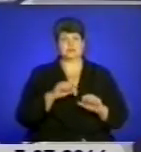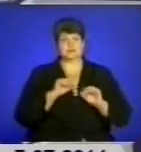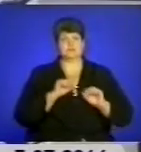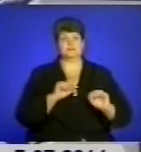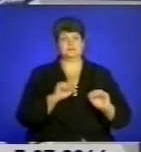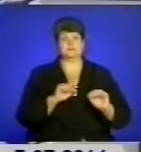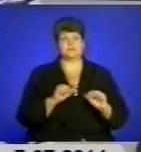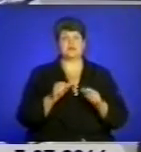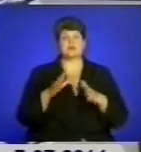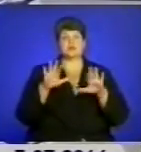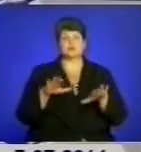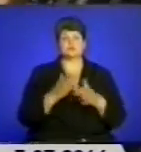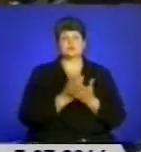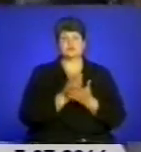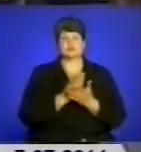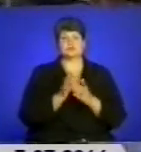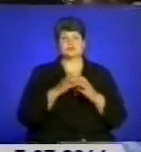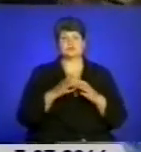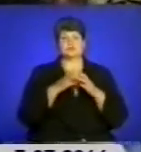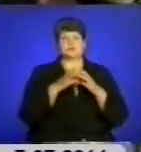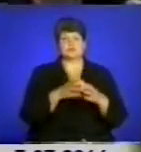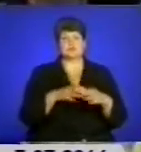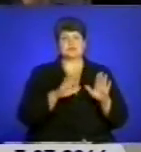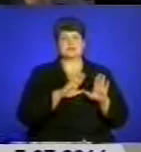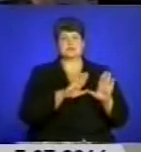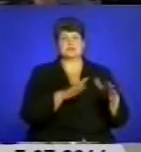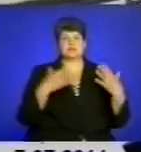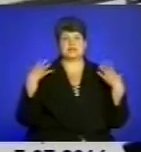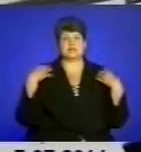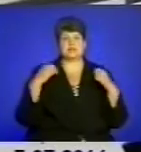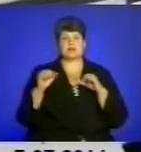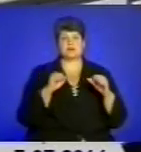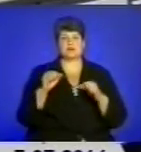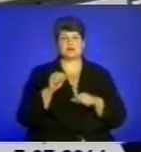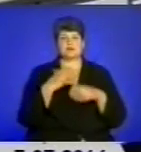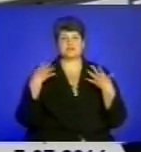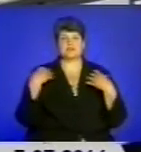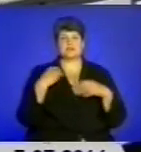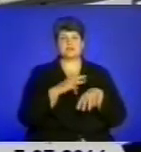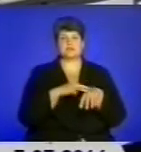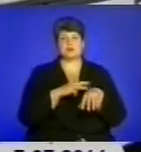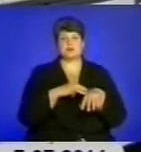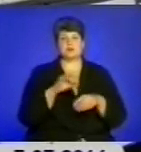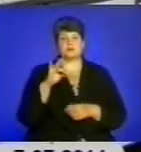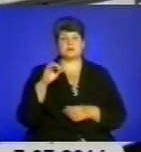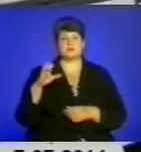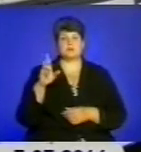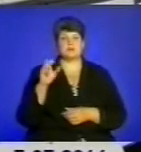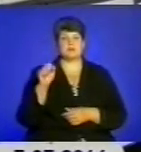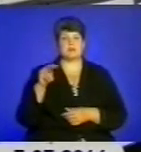загін супроводжуватиме заступний начальника управління МВЗ України в Тернопільській області, начальник міліції громадської безпеки Руслан Балик.